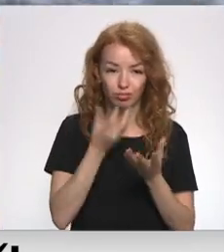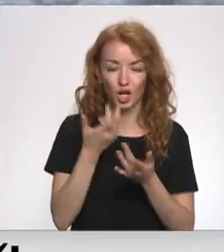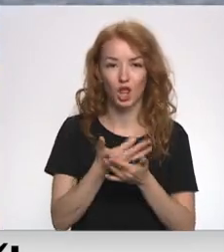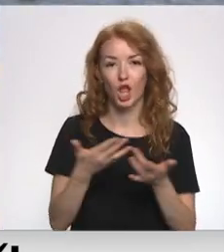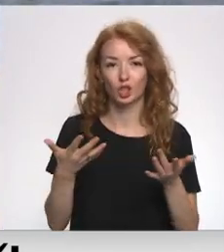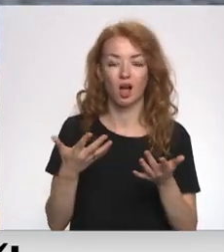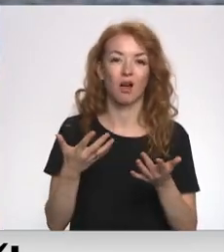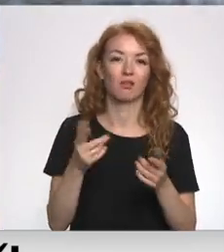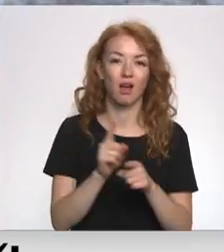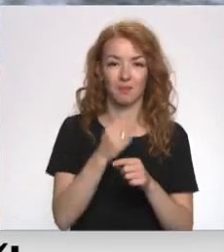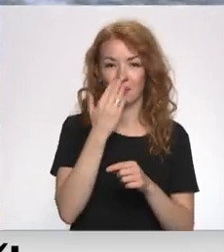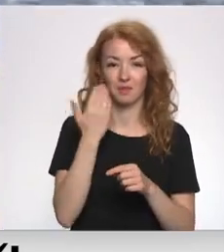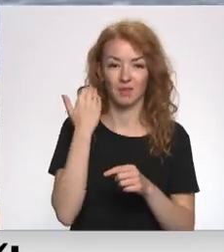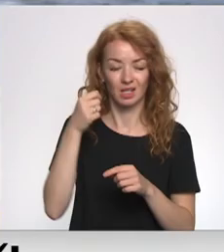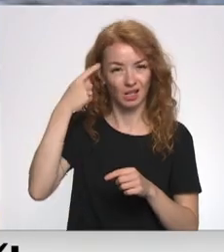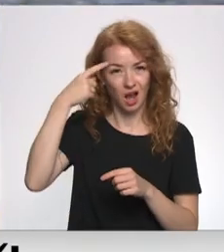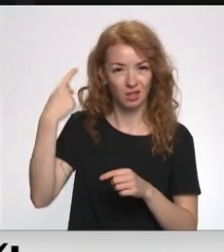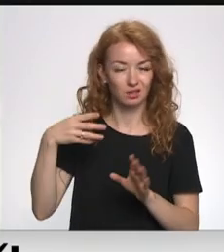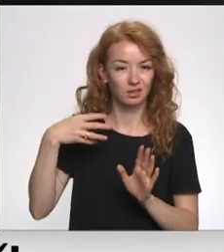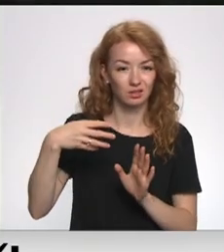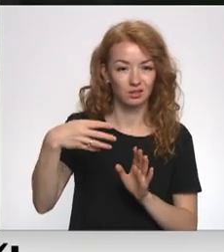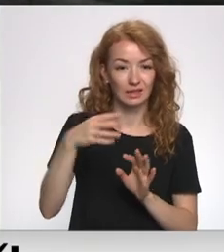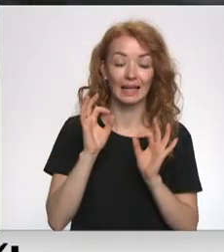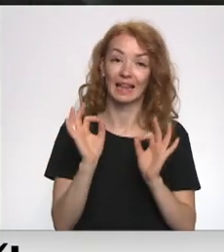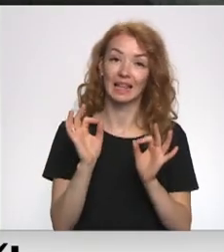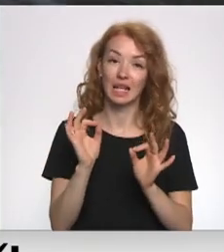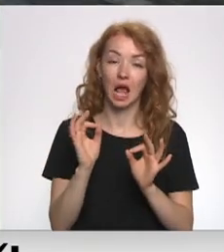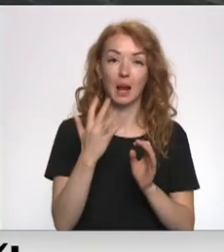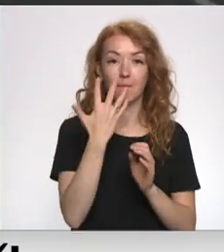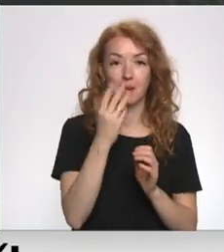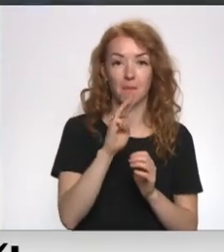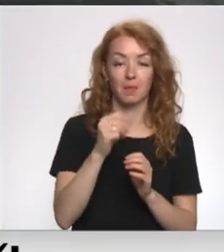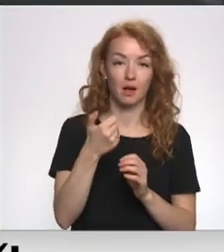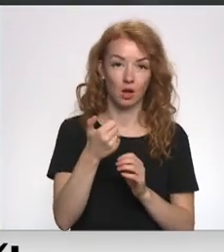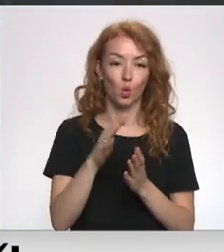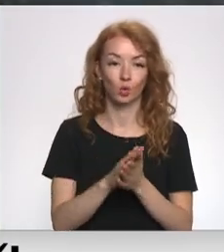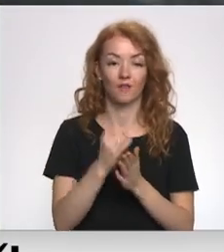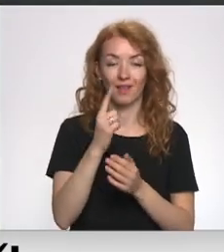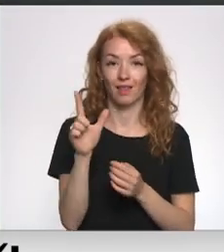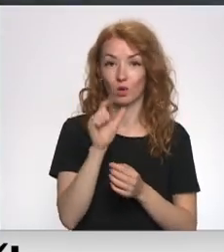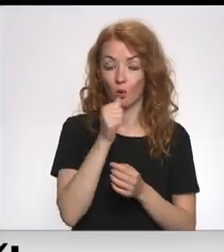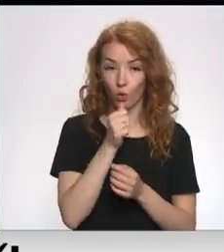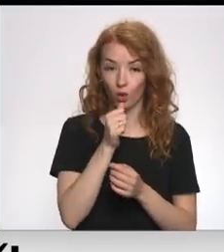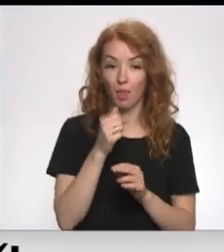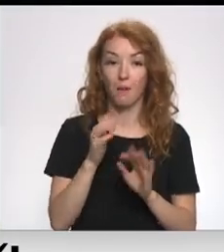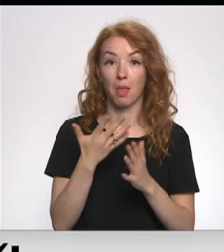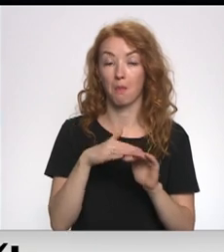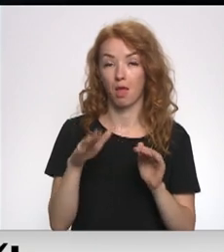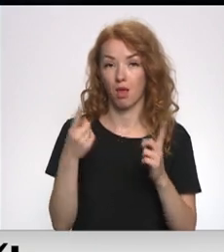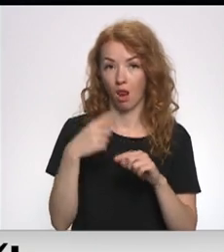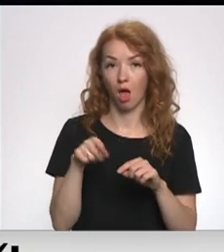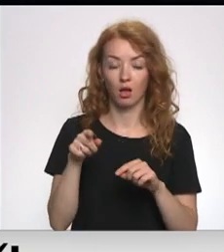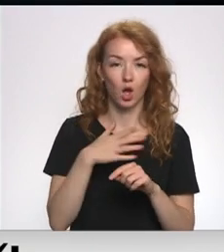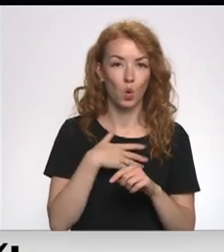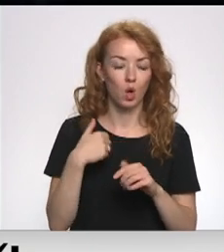procesi gan arī nesenās svelme. Ja ideāls rādītājs ir aptuveni 5 mg skābekļa uz litru rūdens, tad pēdējā laikā skaitļi ir